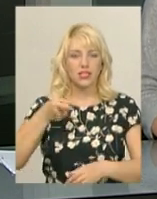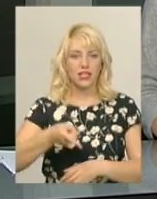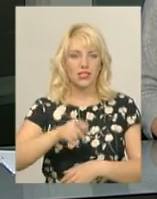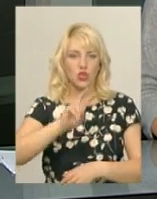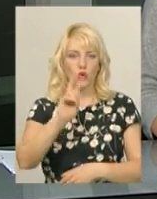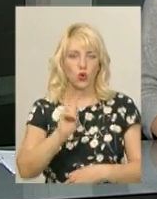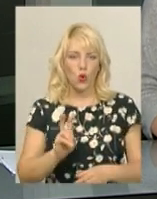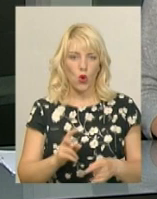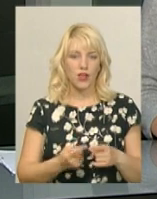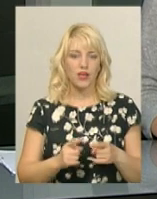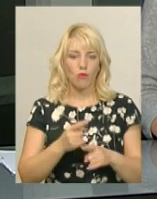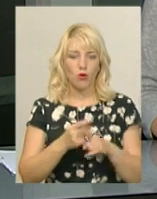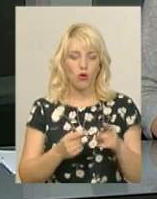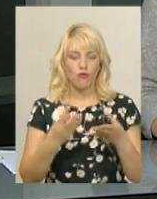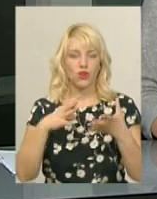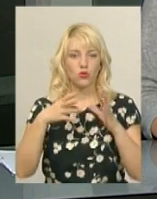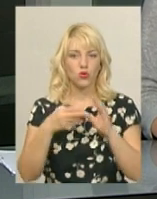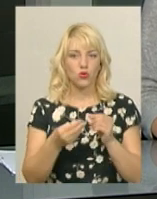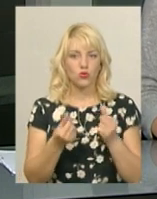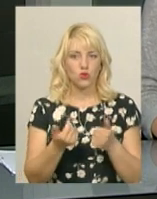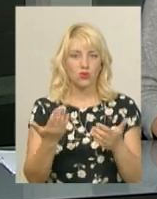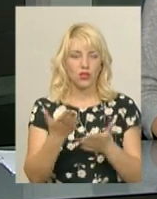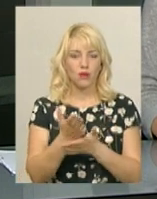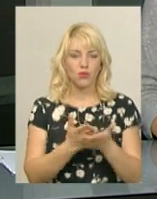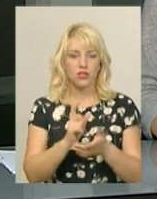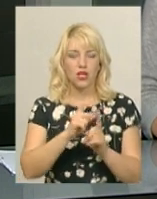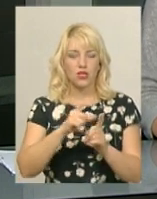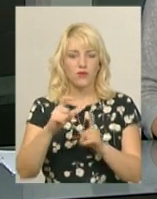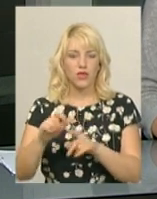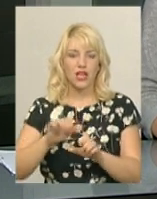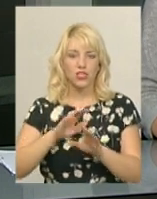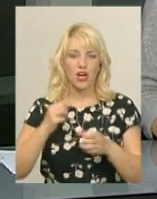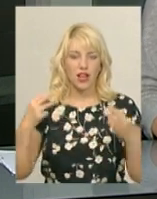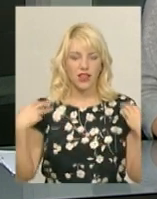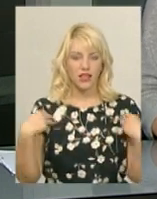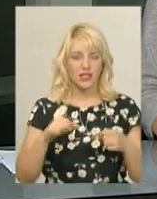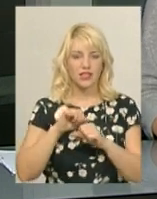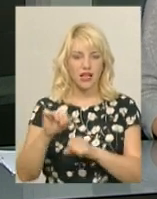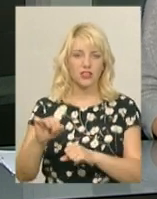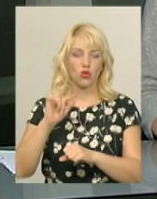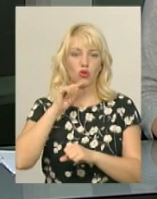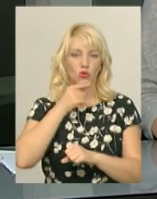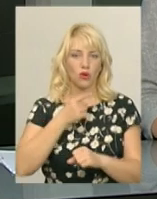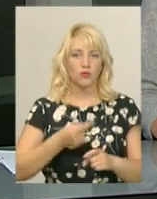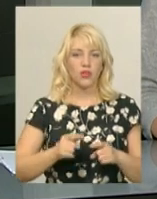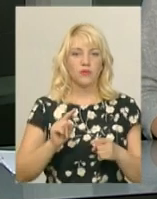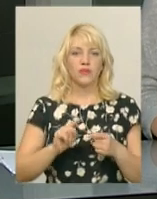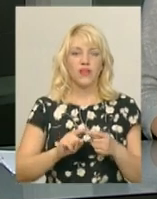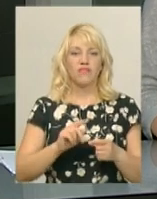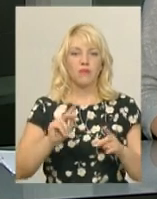Половину суми, яку посадовець, за словами заступника начальника управління захисту економіки Нацполіції Андрія Парфентєва,